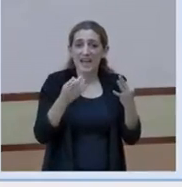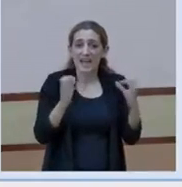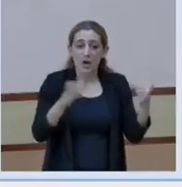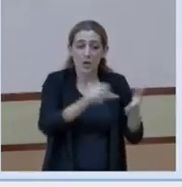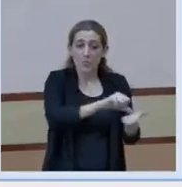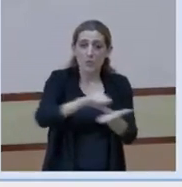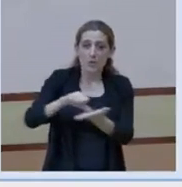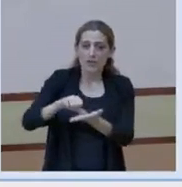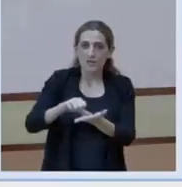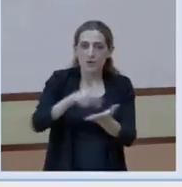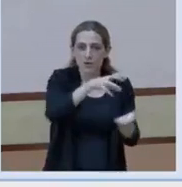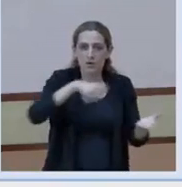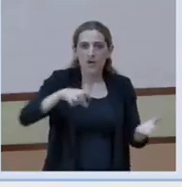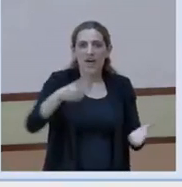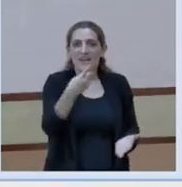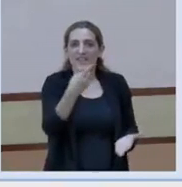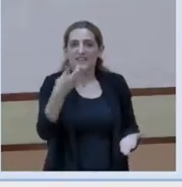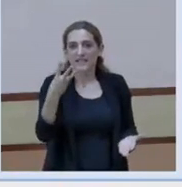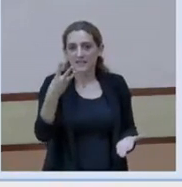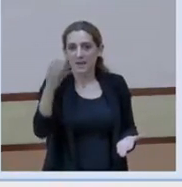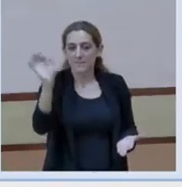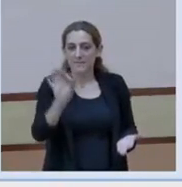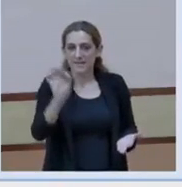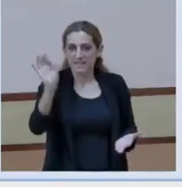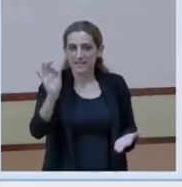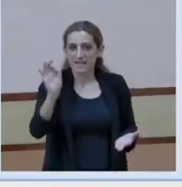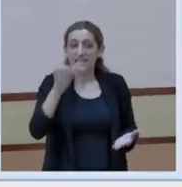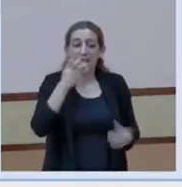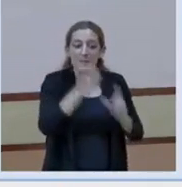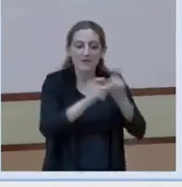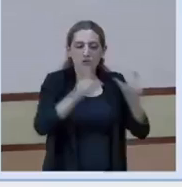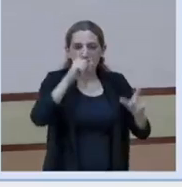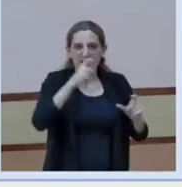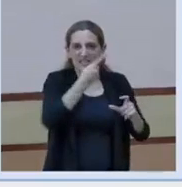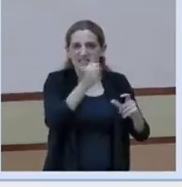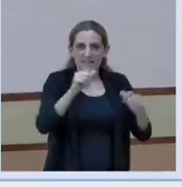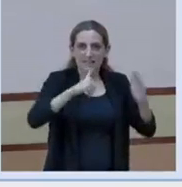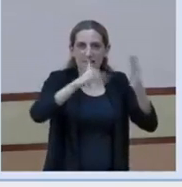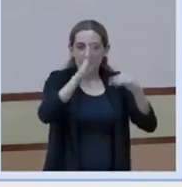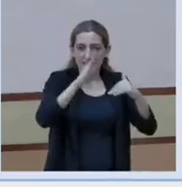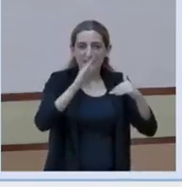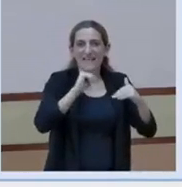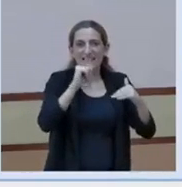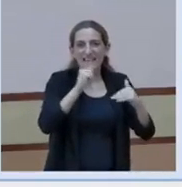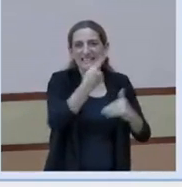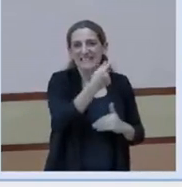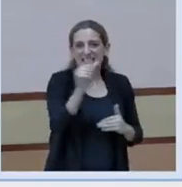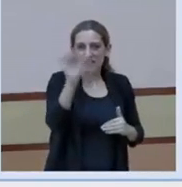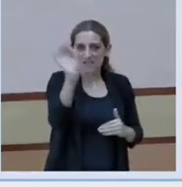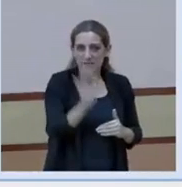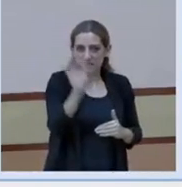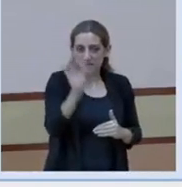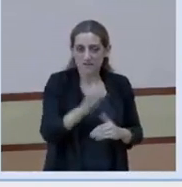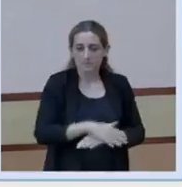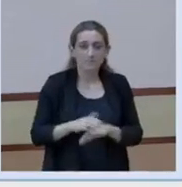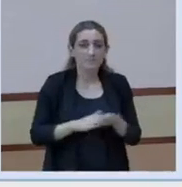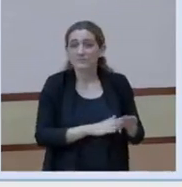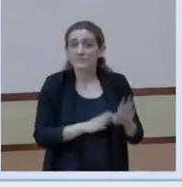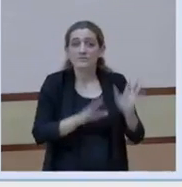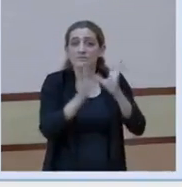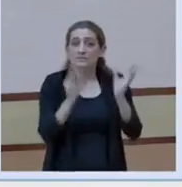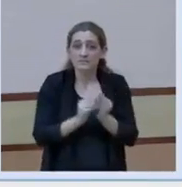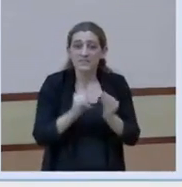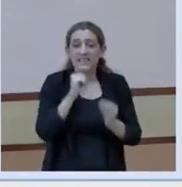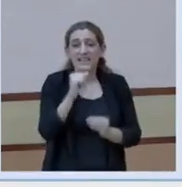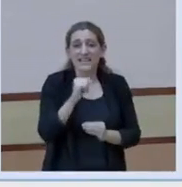població, quasi un 16% de les persones majors de 16 anys. Per tant, més de 3 milions, quasi